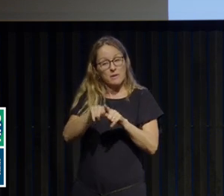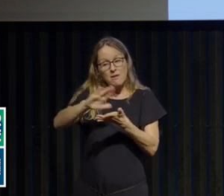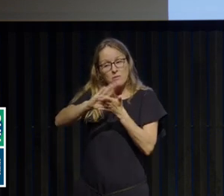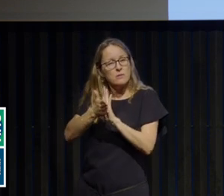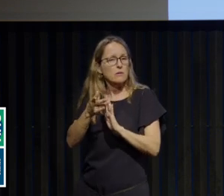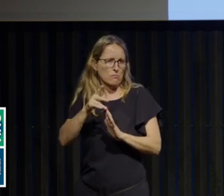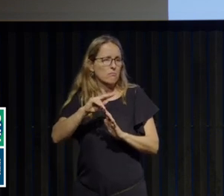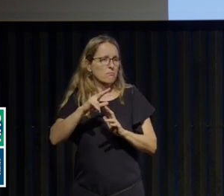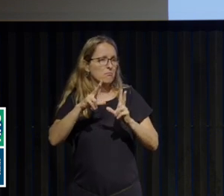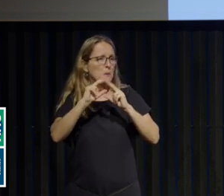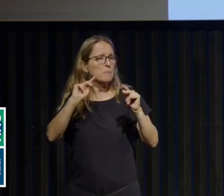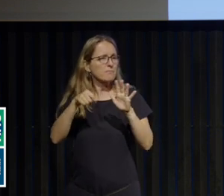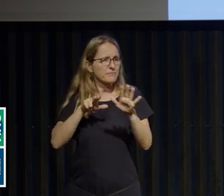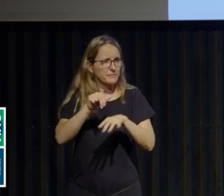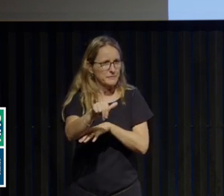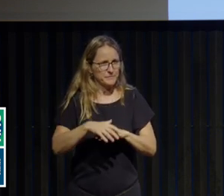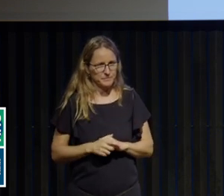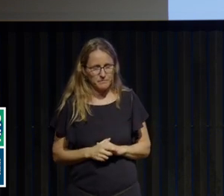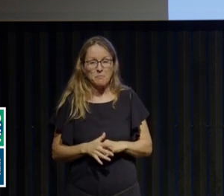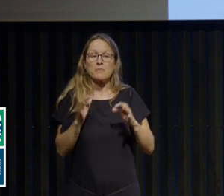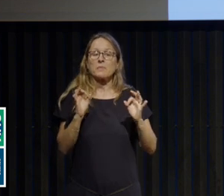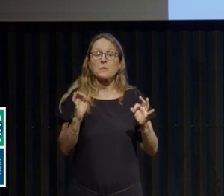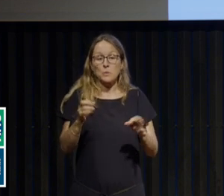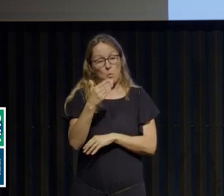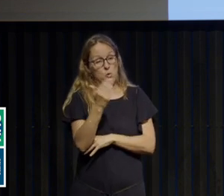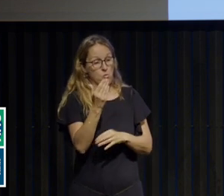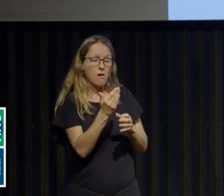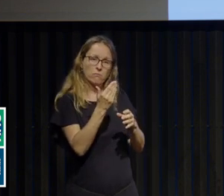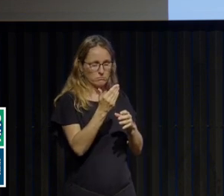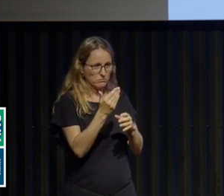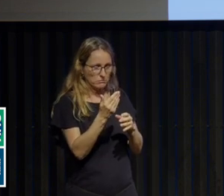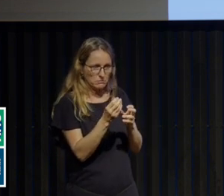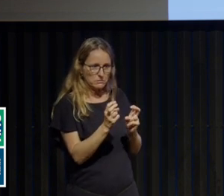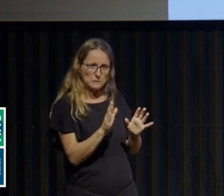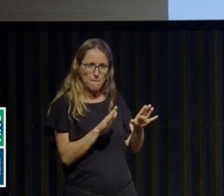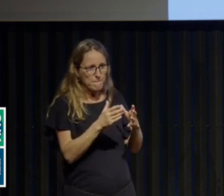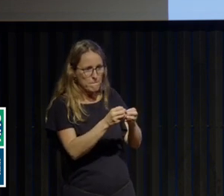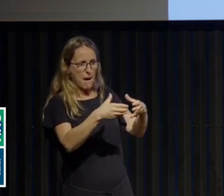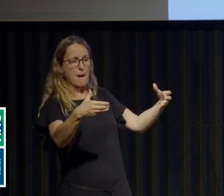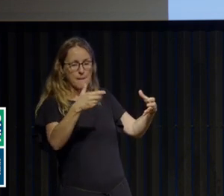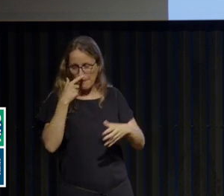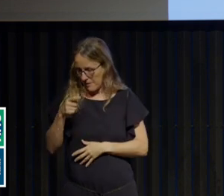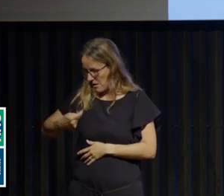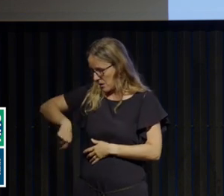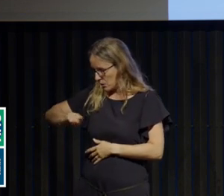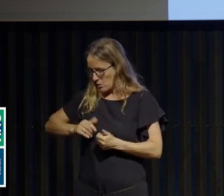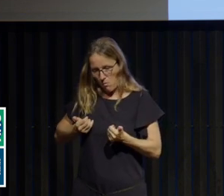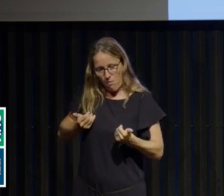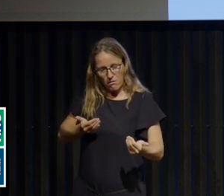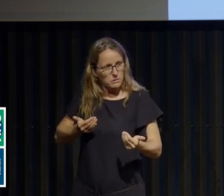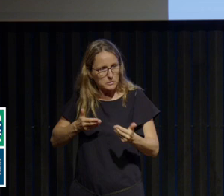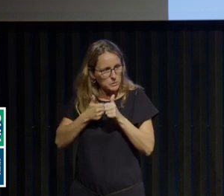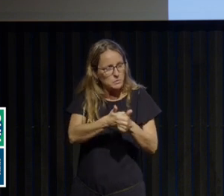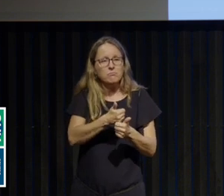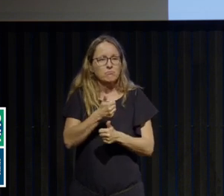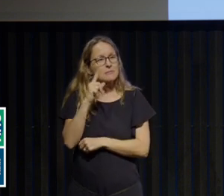on pourra en reparler. Mais c'est vrai que malgré l'augmentation des besoins, les réponses ne peuvent pas suivre immédiatement, parce que c'est une médecine qui est